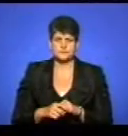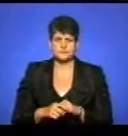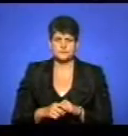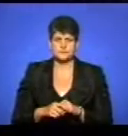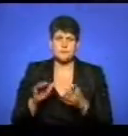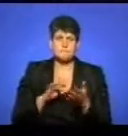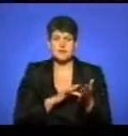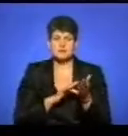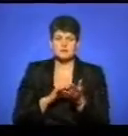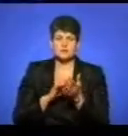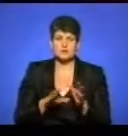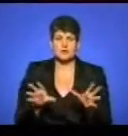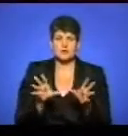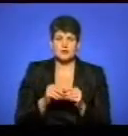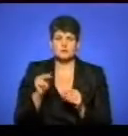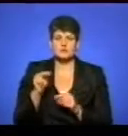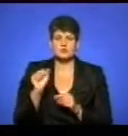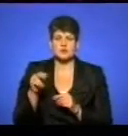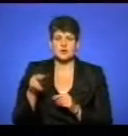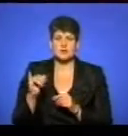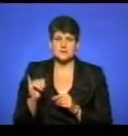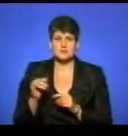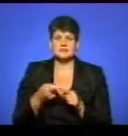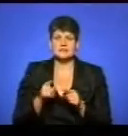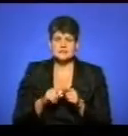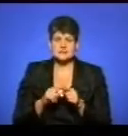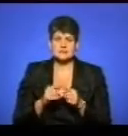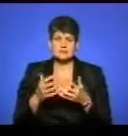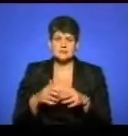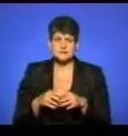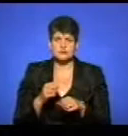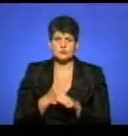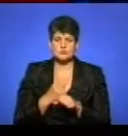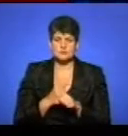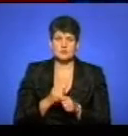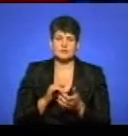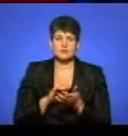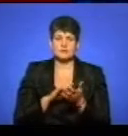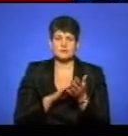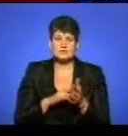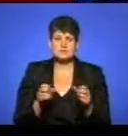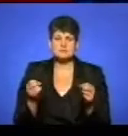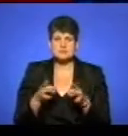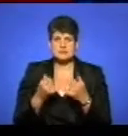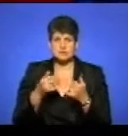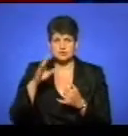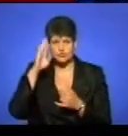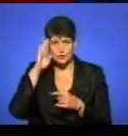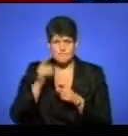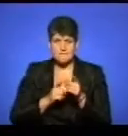Мандрує Марк разом з Чаппі. Це пристрій, розроблений для арктичних подорожей. Спеціально для чоловіка його